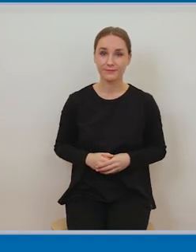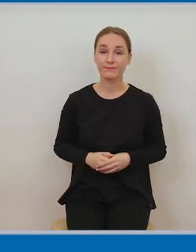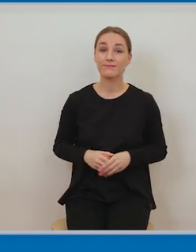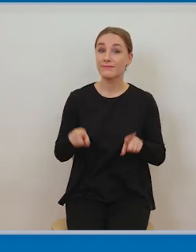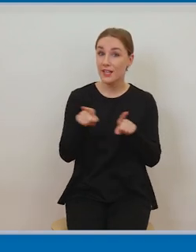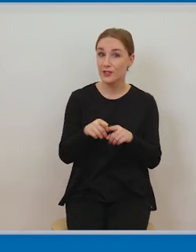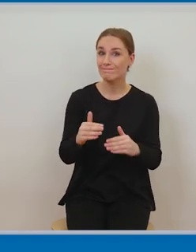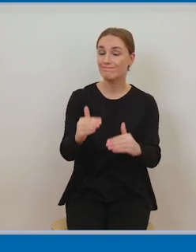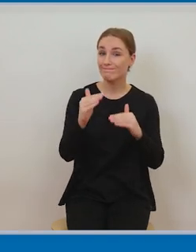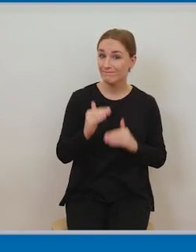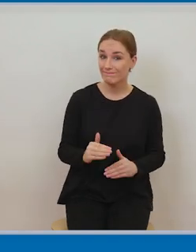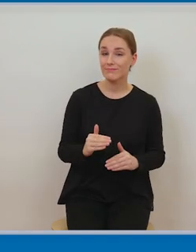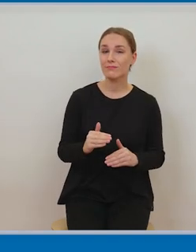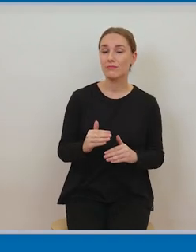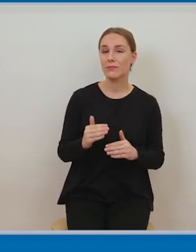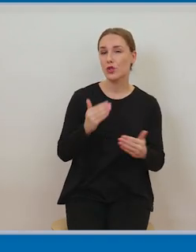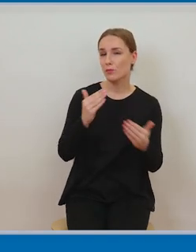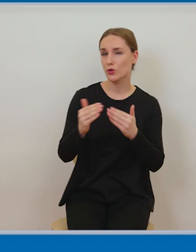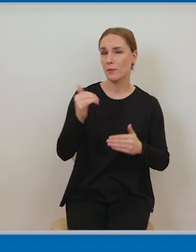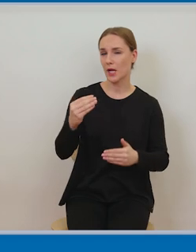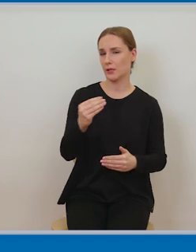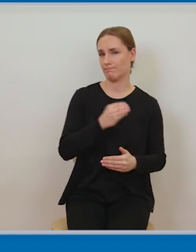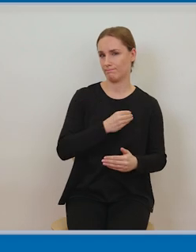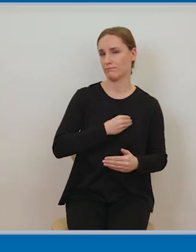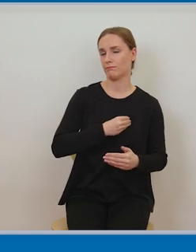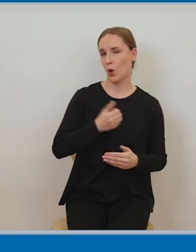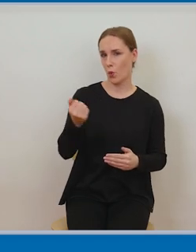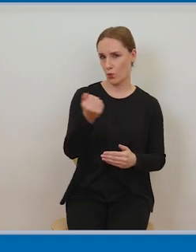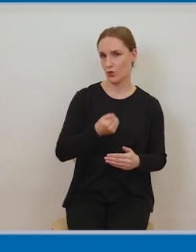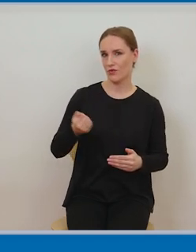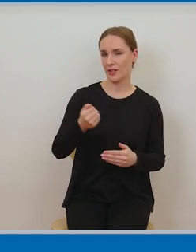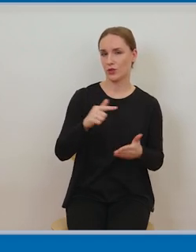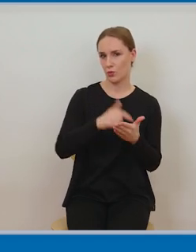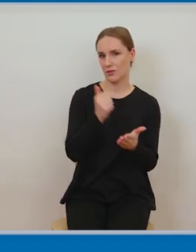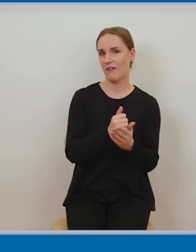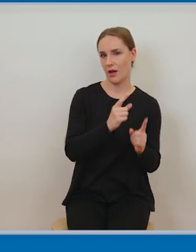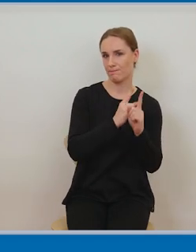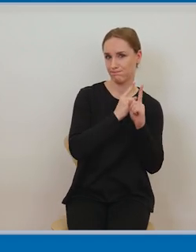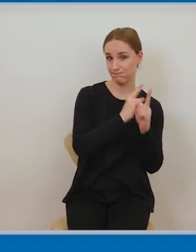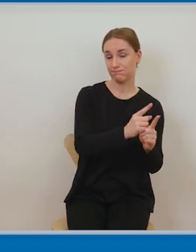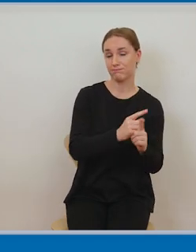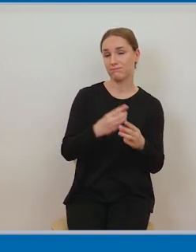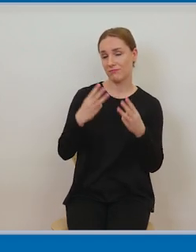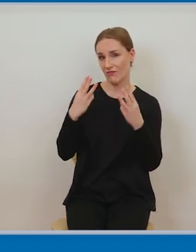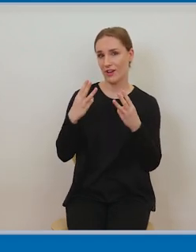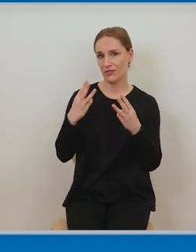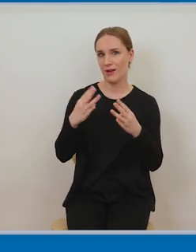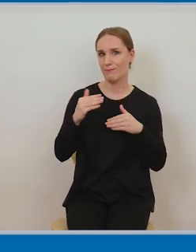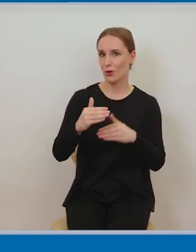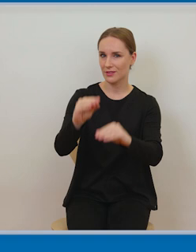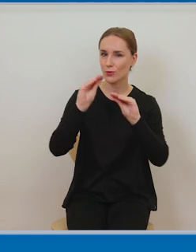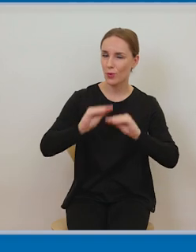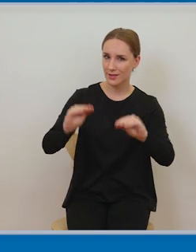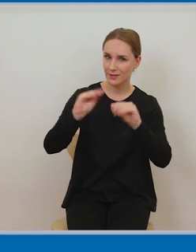tych form dozwolonego użytku, które są przewidziane w ustawie, a które są istotne z punktu widzenia procesów edukacyjnych i korzystania z